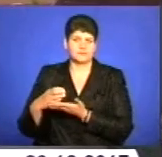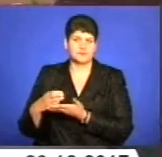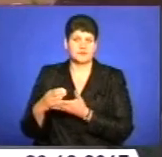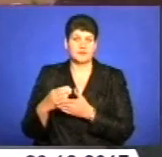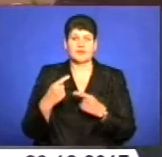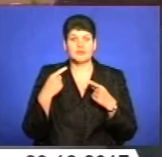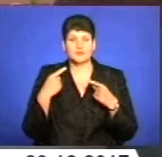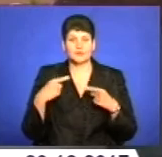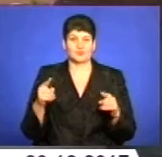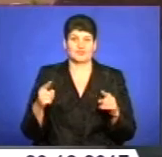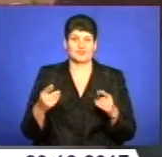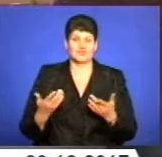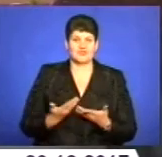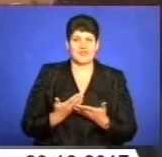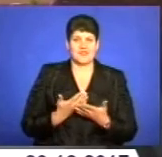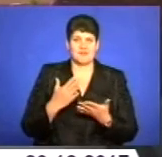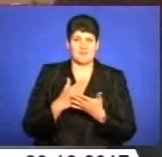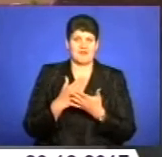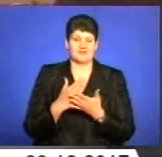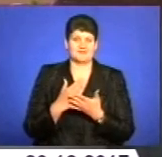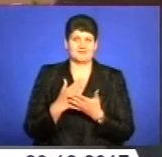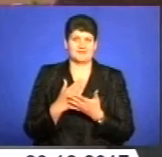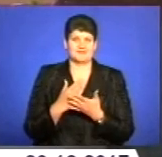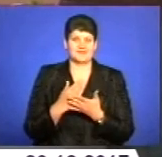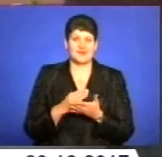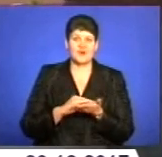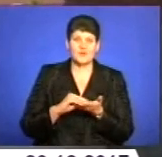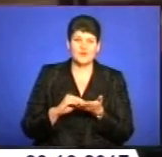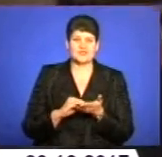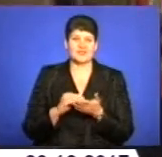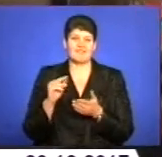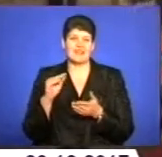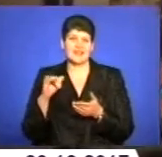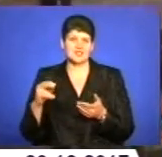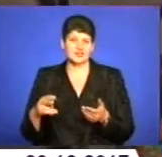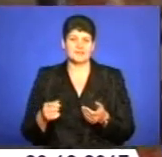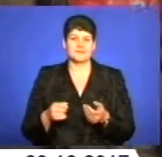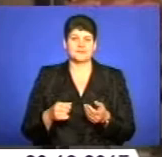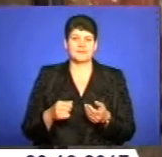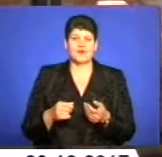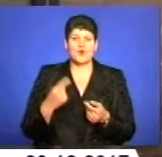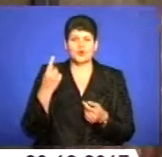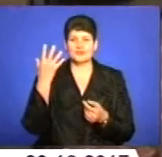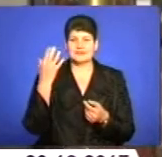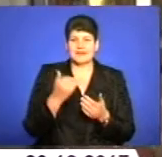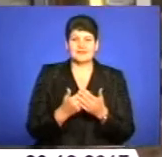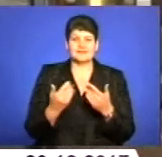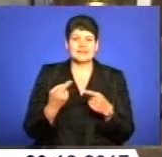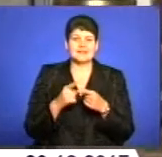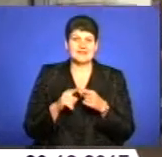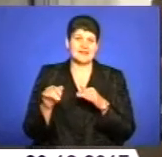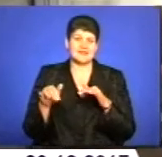різний мотлох тримає. Ручки, флешки. Однодана виставка бляшанок – краще захід